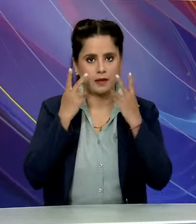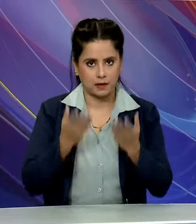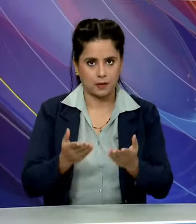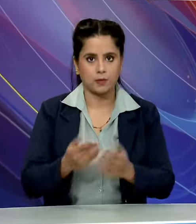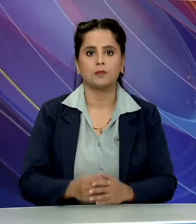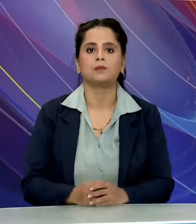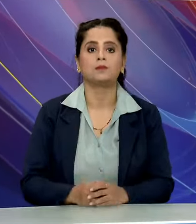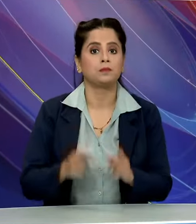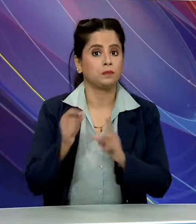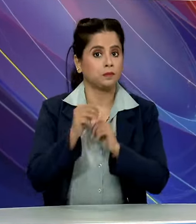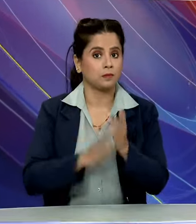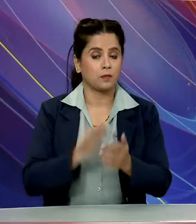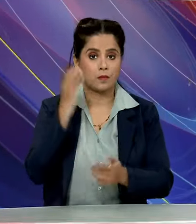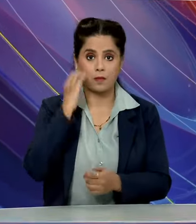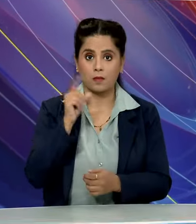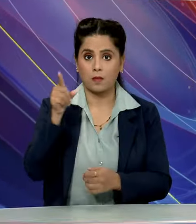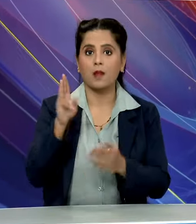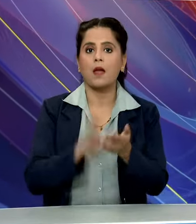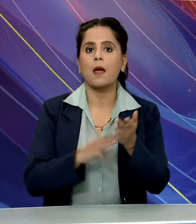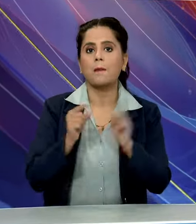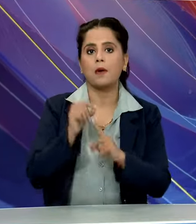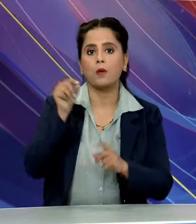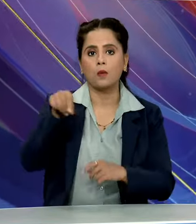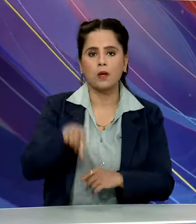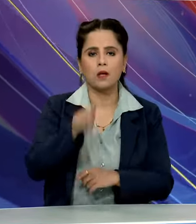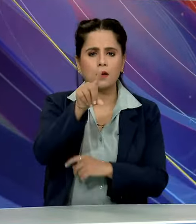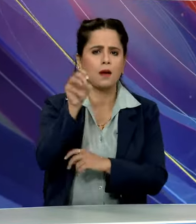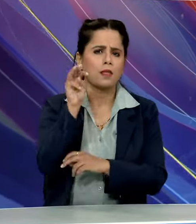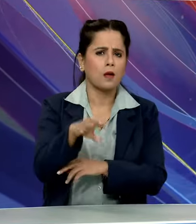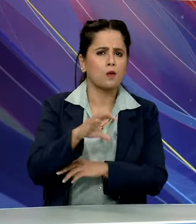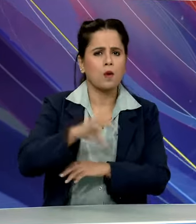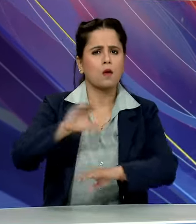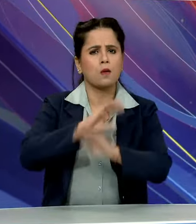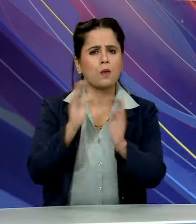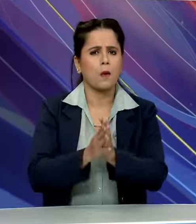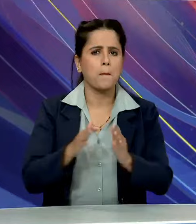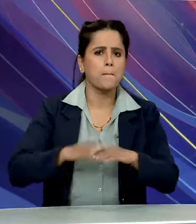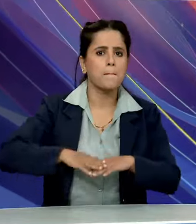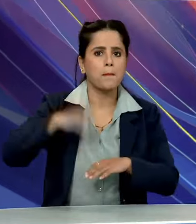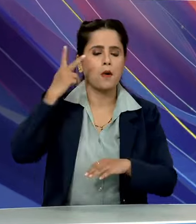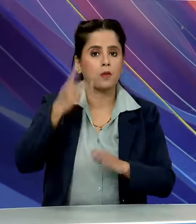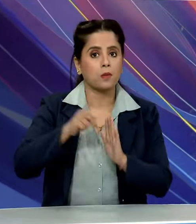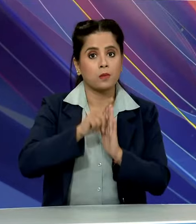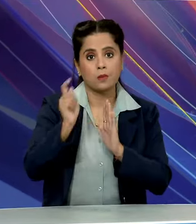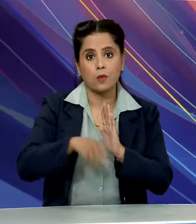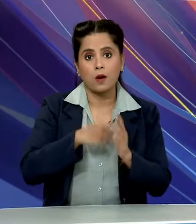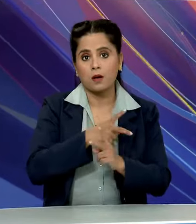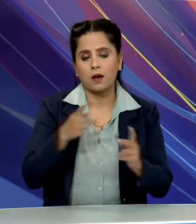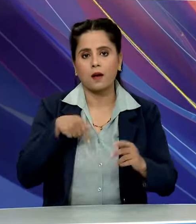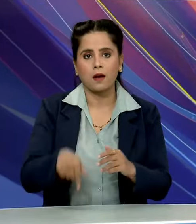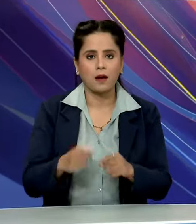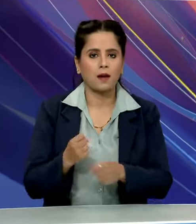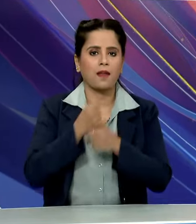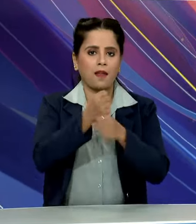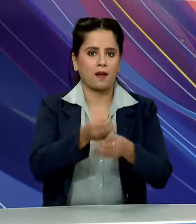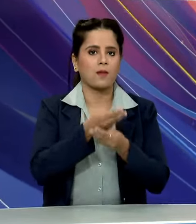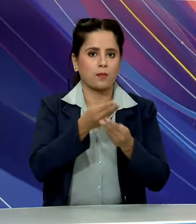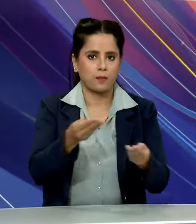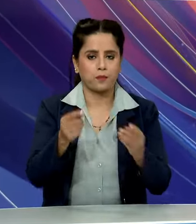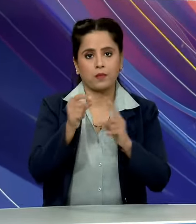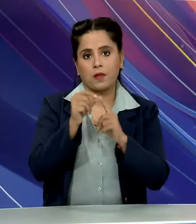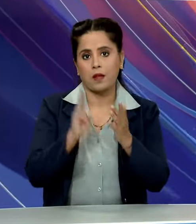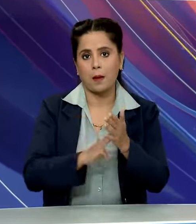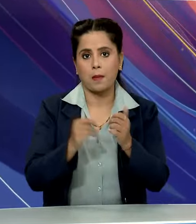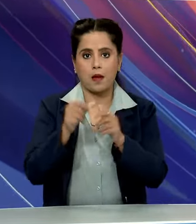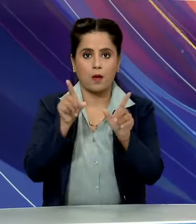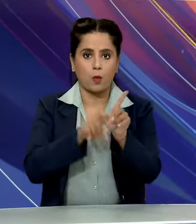प्रधान मंत्री नरेंद्र मोधी ने मध्य प्रदेश को दिया 19,000 करोड रुपए से अधिक की विकास परियोजनाओं का तोफा पीम